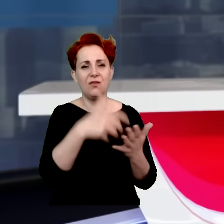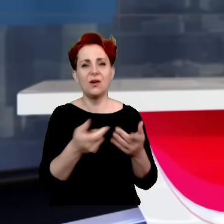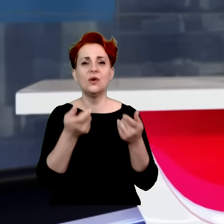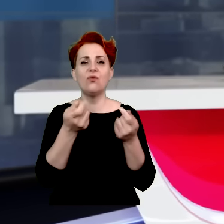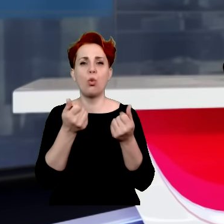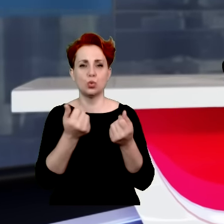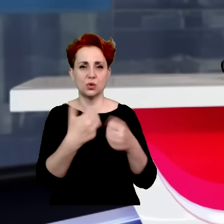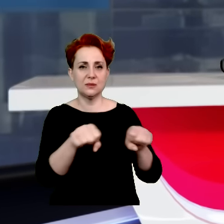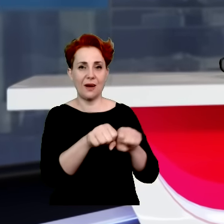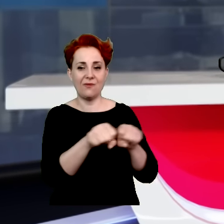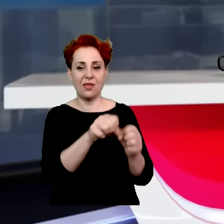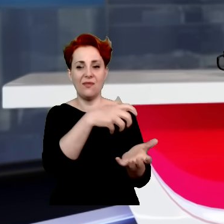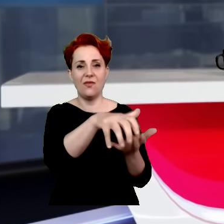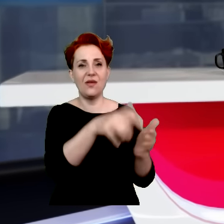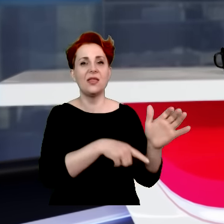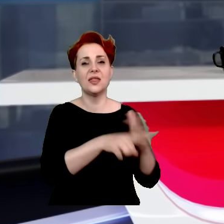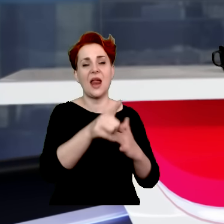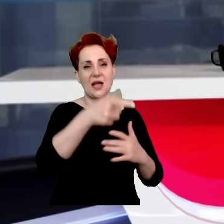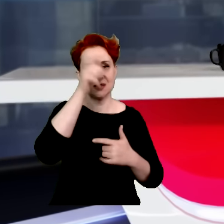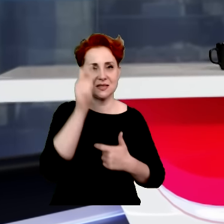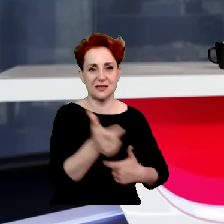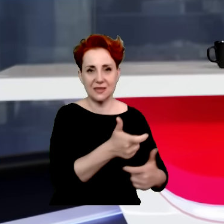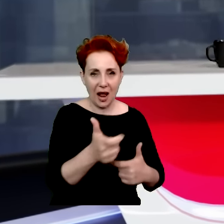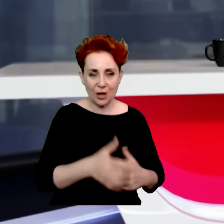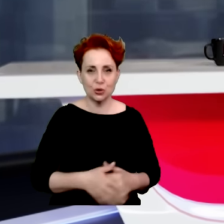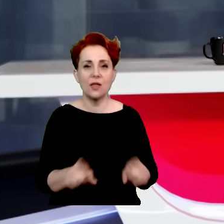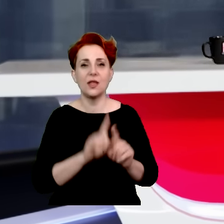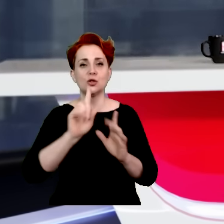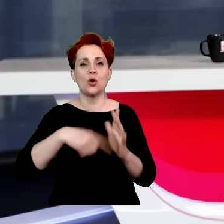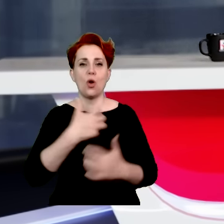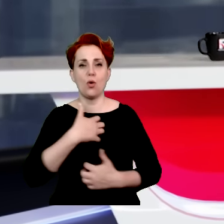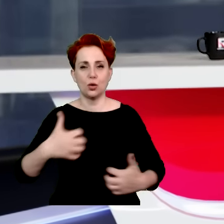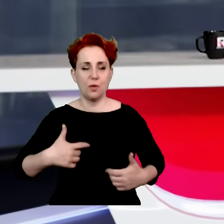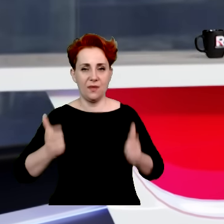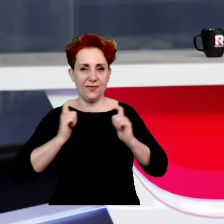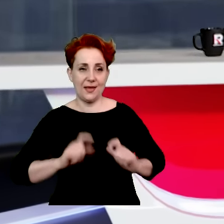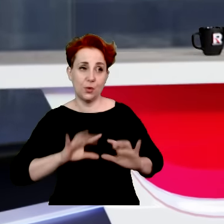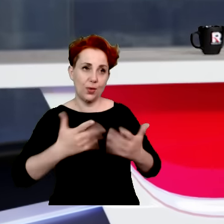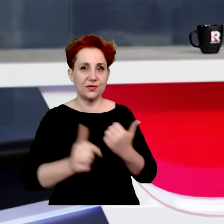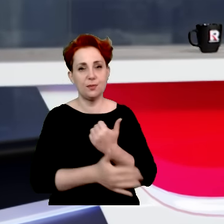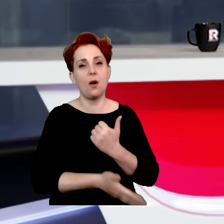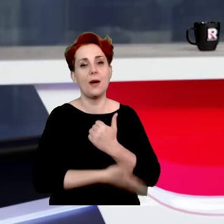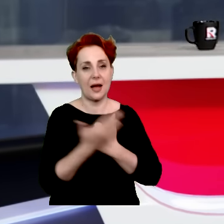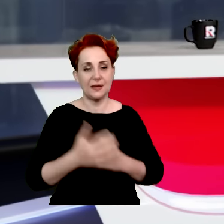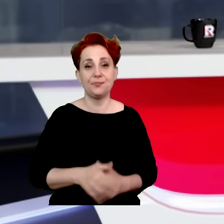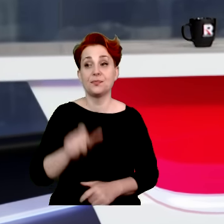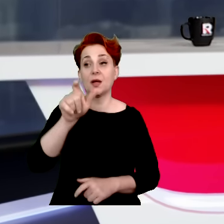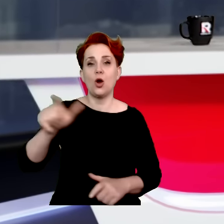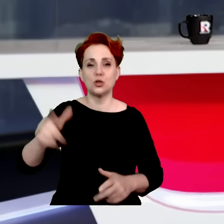na Straże Pożarne i na te Koła Gospodyń Wiejskich Wspomaganie, dzielni reporterzy znaleźli